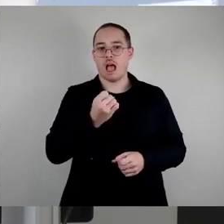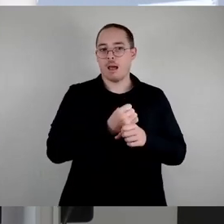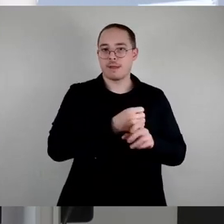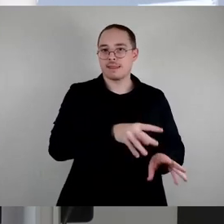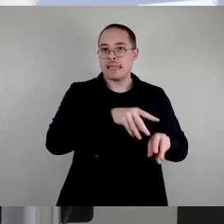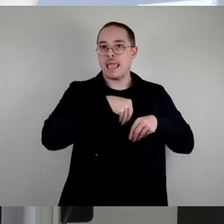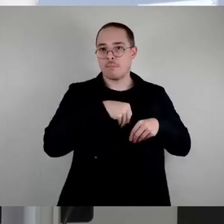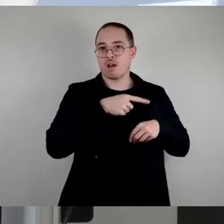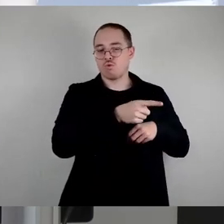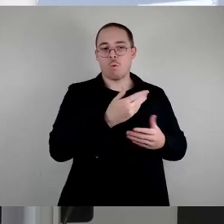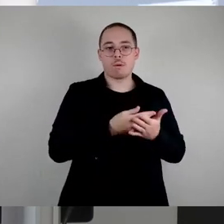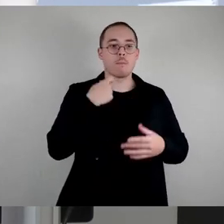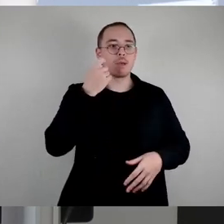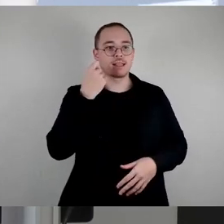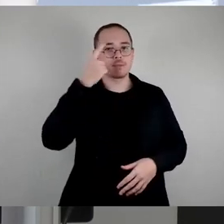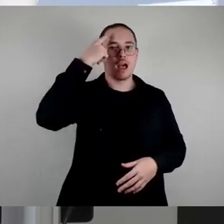Betriebs und Personalräte.